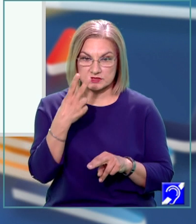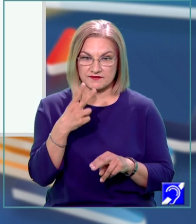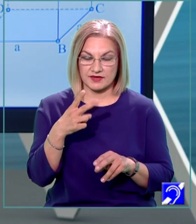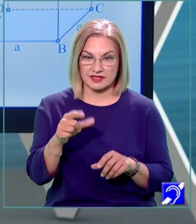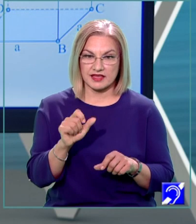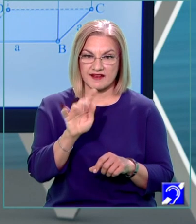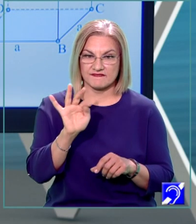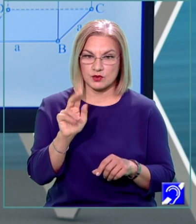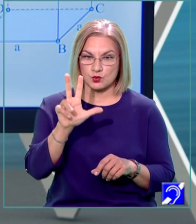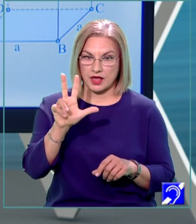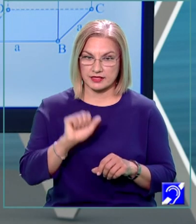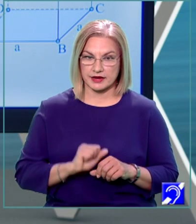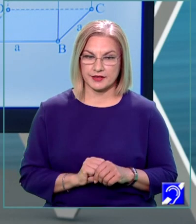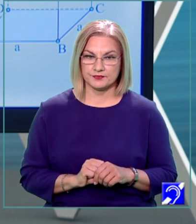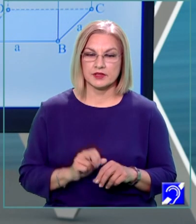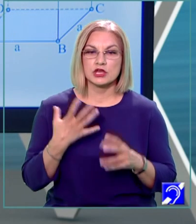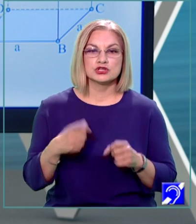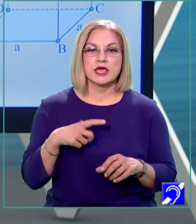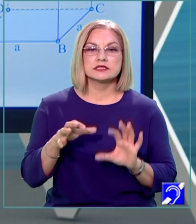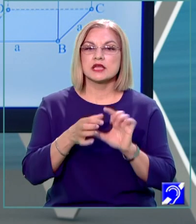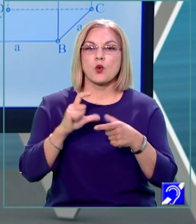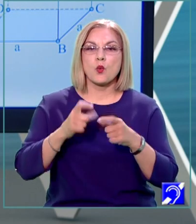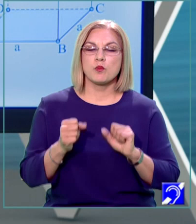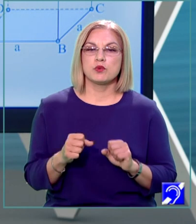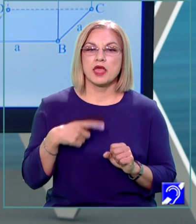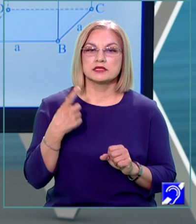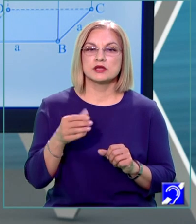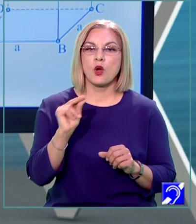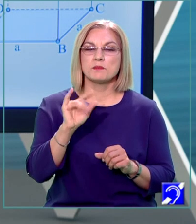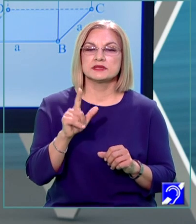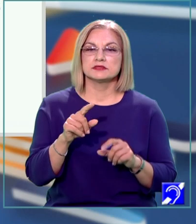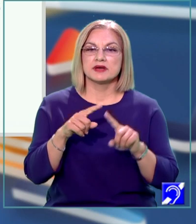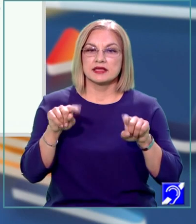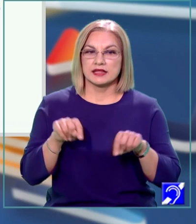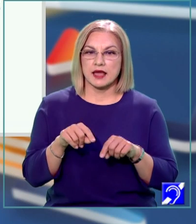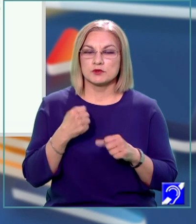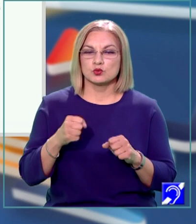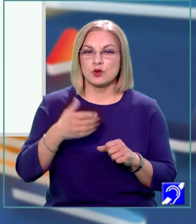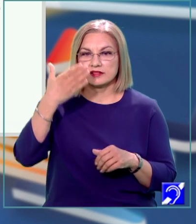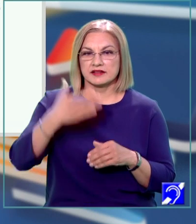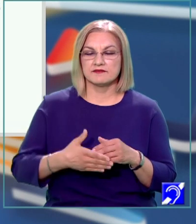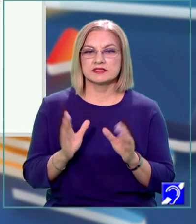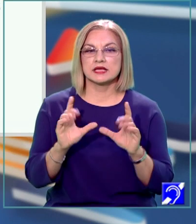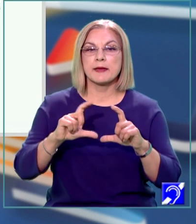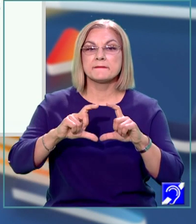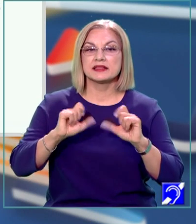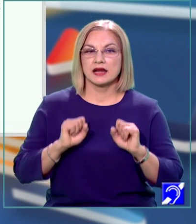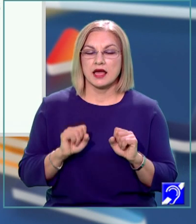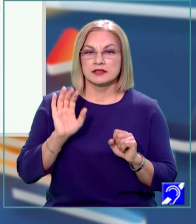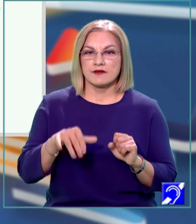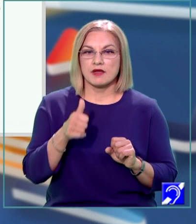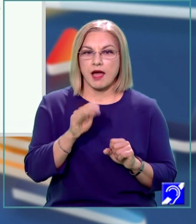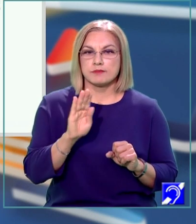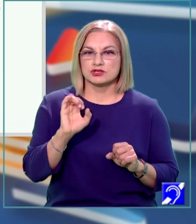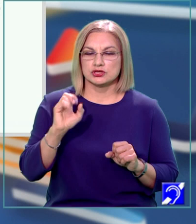3. Ce este cubul? Cubul este o prismă dreaptă cu toate fețele pătrate. Avem cubul ABCD, A